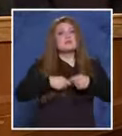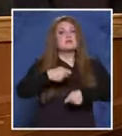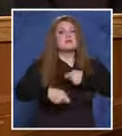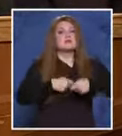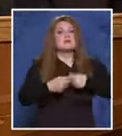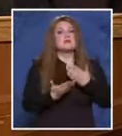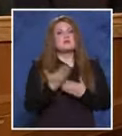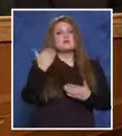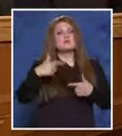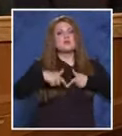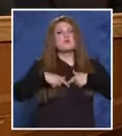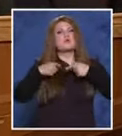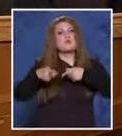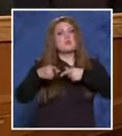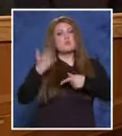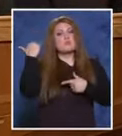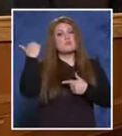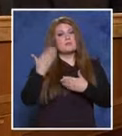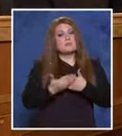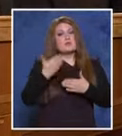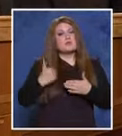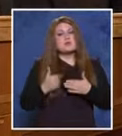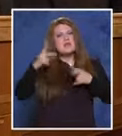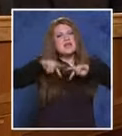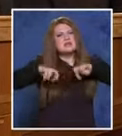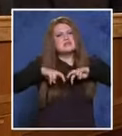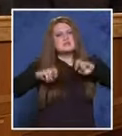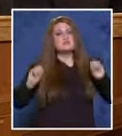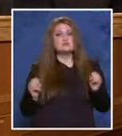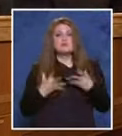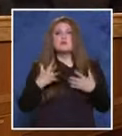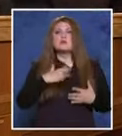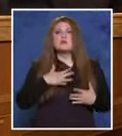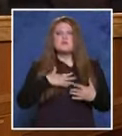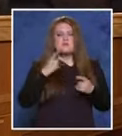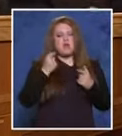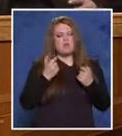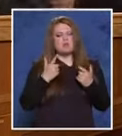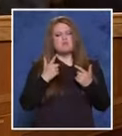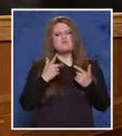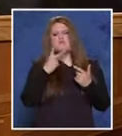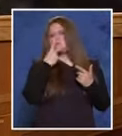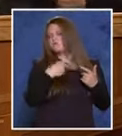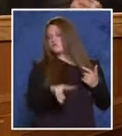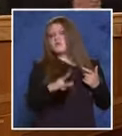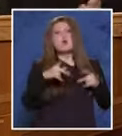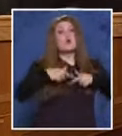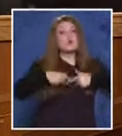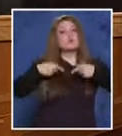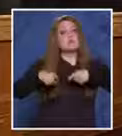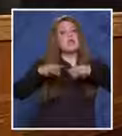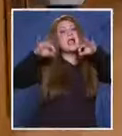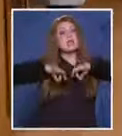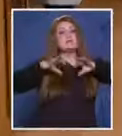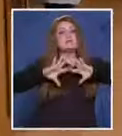на предишния прокурор, колега, който преди мен е разследвал случая. Има известна занимереност, но прокуратурата в мое лице извърши качествено